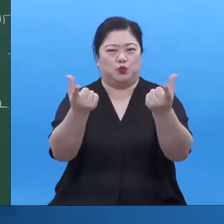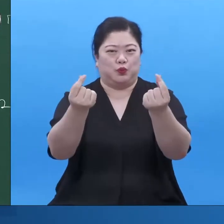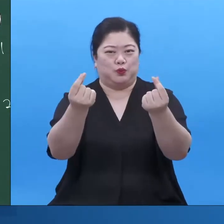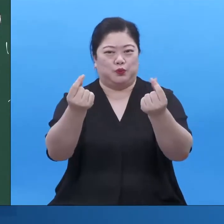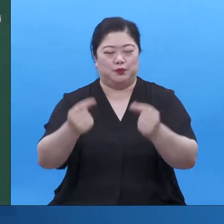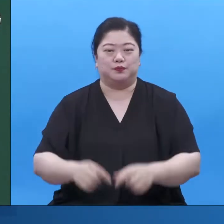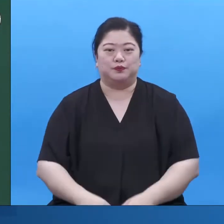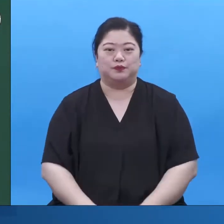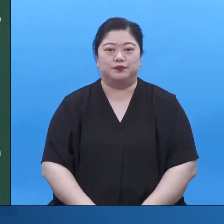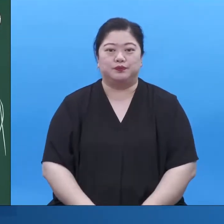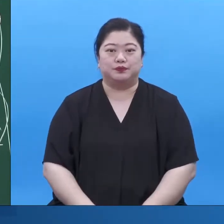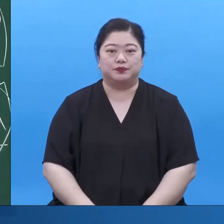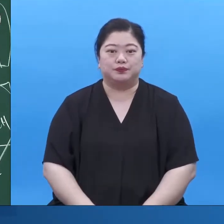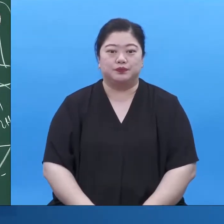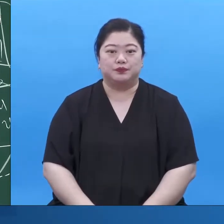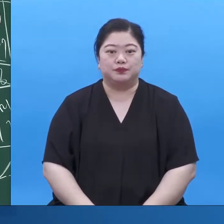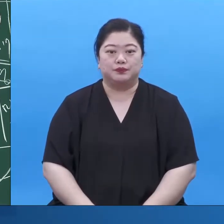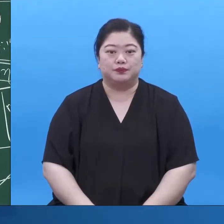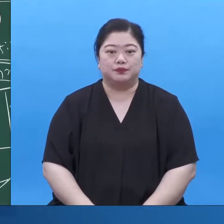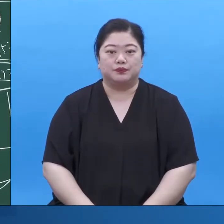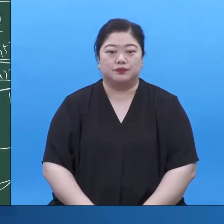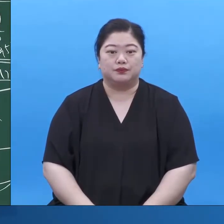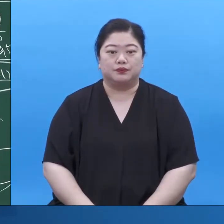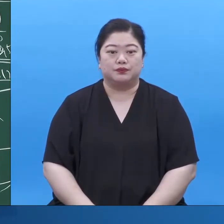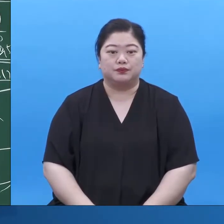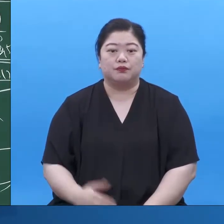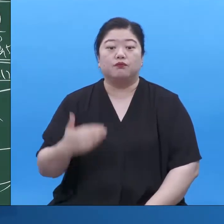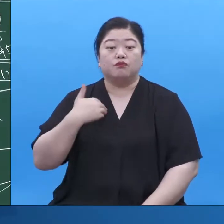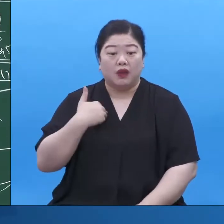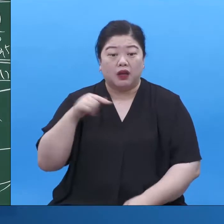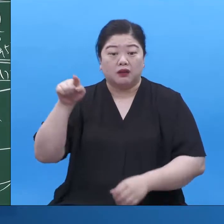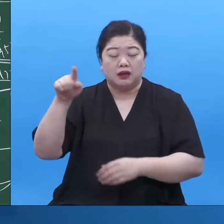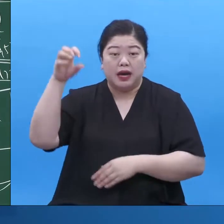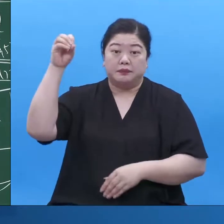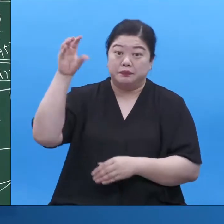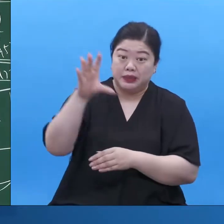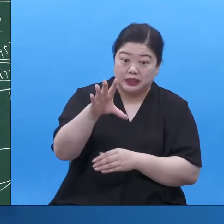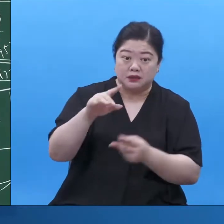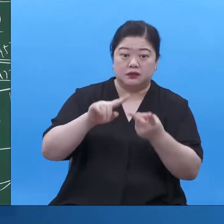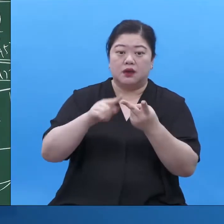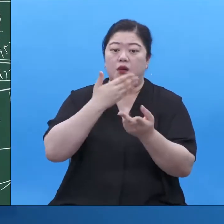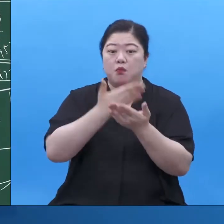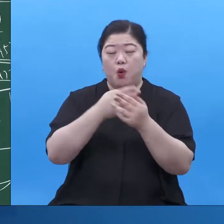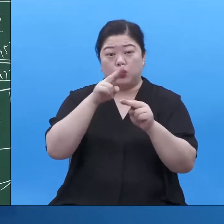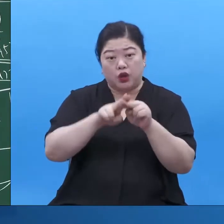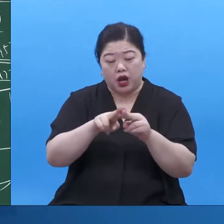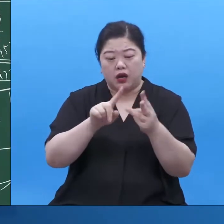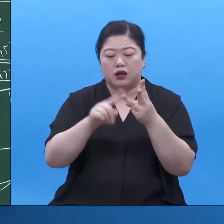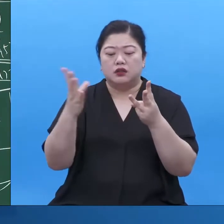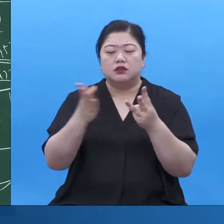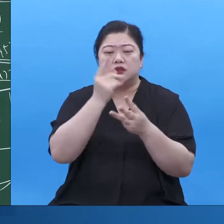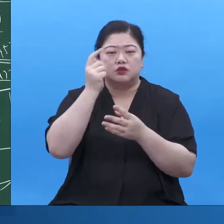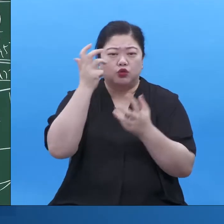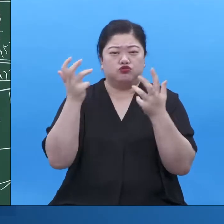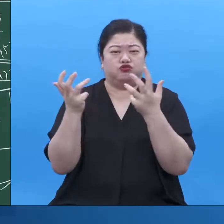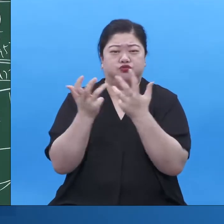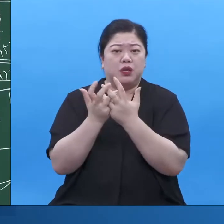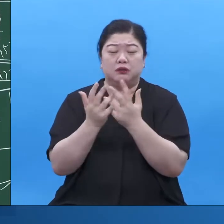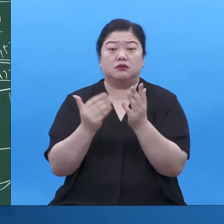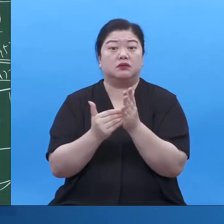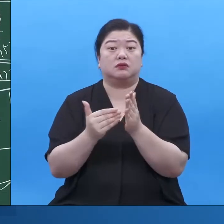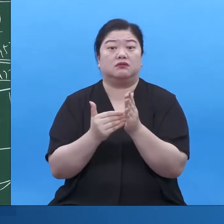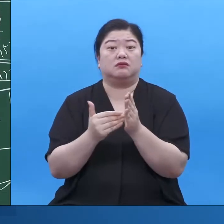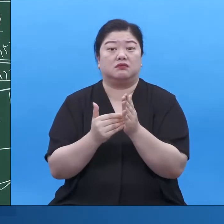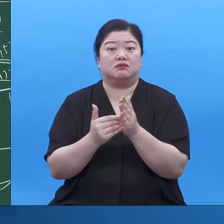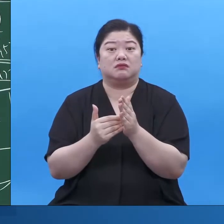저는 이것 말고 필요 없다고 생각하는 사람이고요 저는 이것만 누리고 있습니다 계속 응답을 기다리면 또